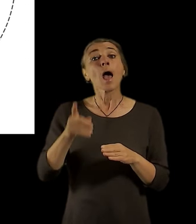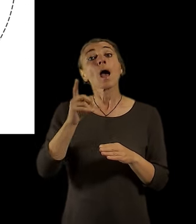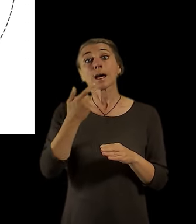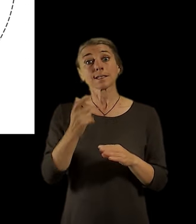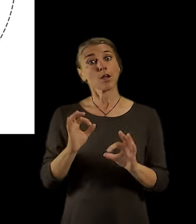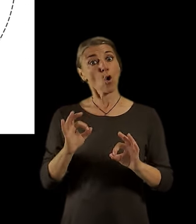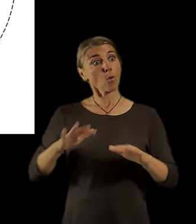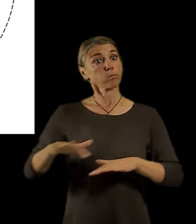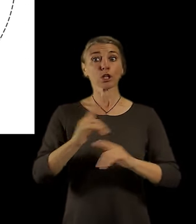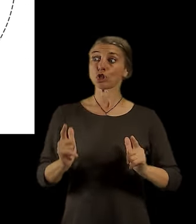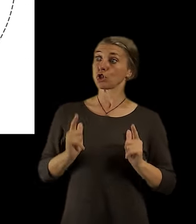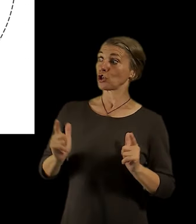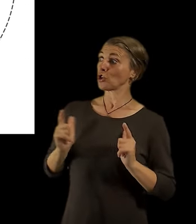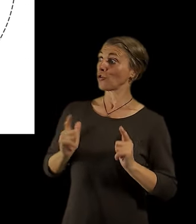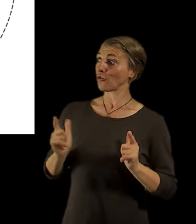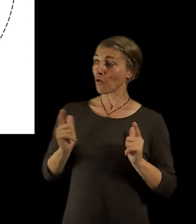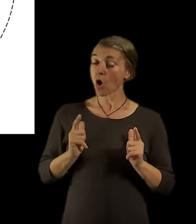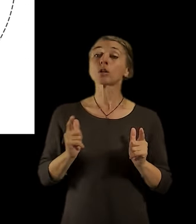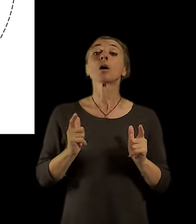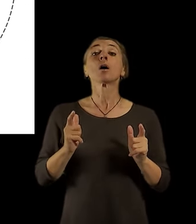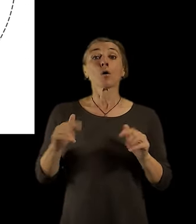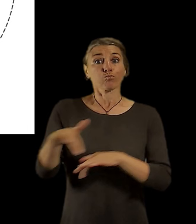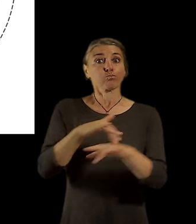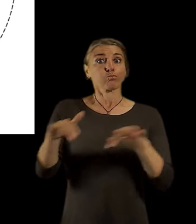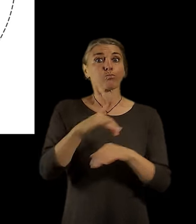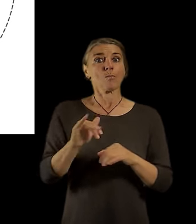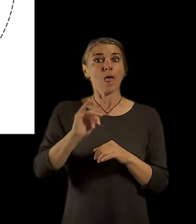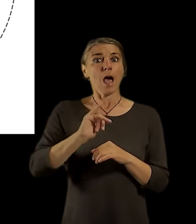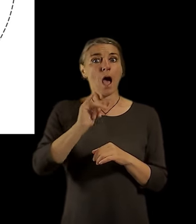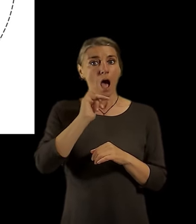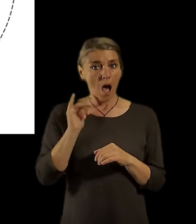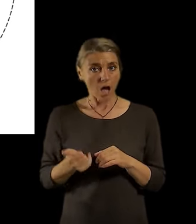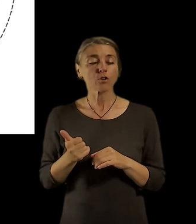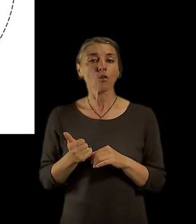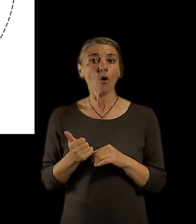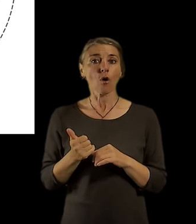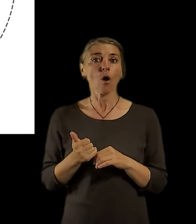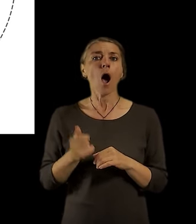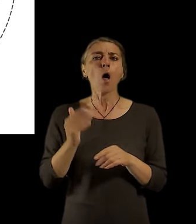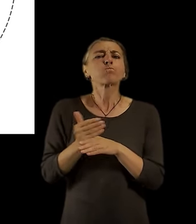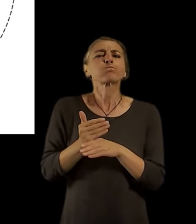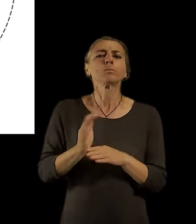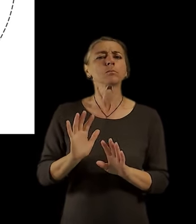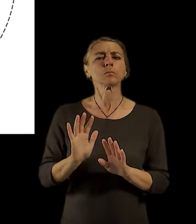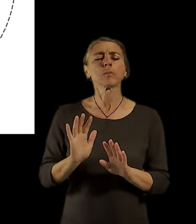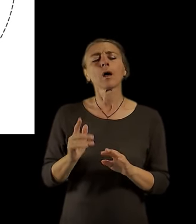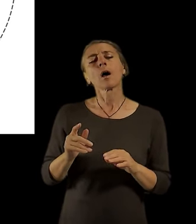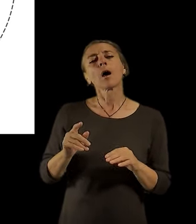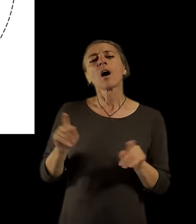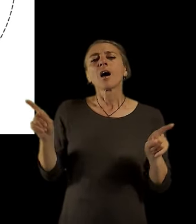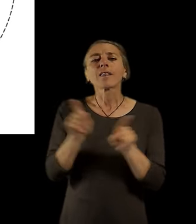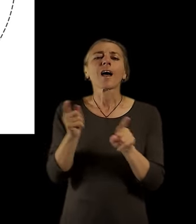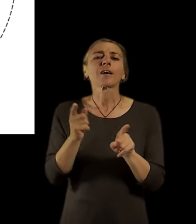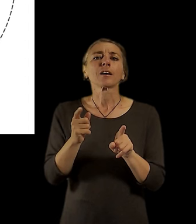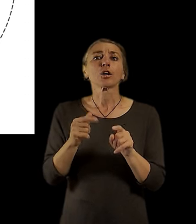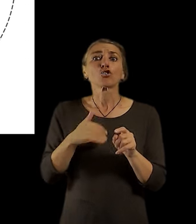musíme mít také těch lidí tam docela dost, aby se to dalo vůbec realizovat. Že musí být různorodé to město. Nemůže tam být všude jenom